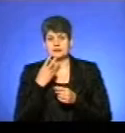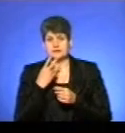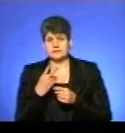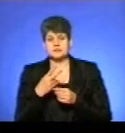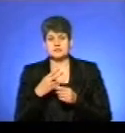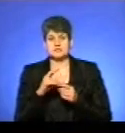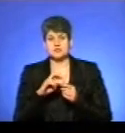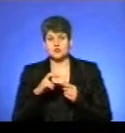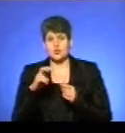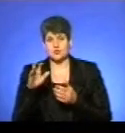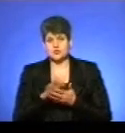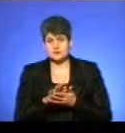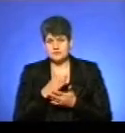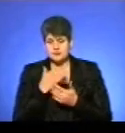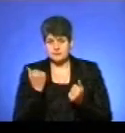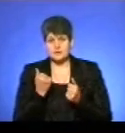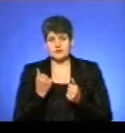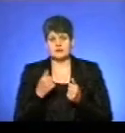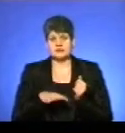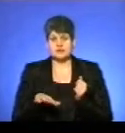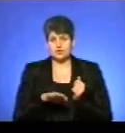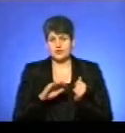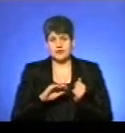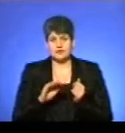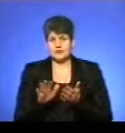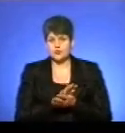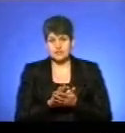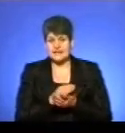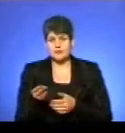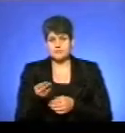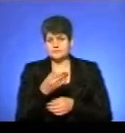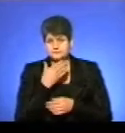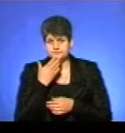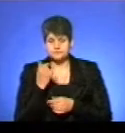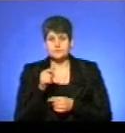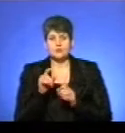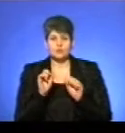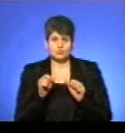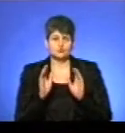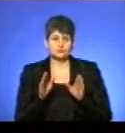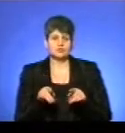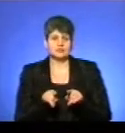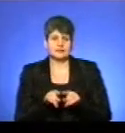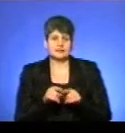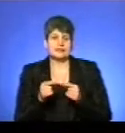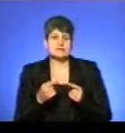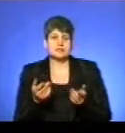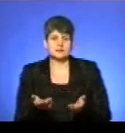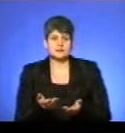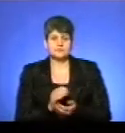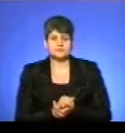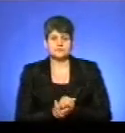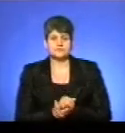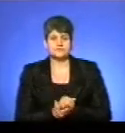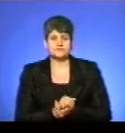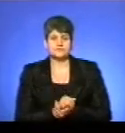неочищені, біля себе територія неочищена, не посипана. І тому можуть бути якісь такі наслідки. Ну